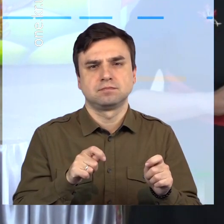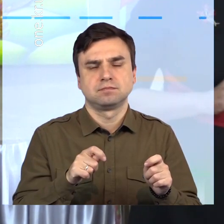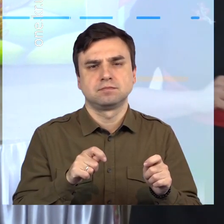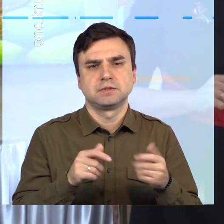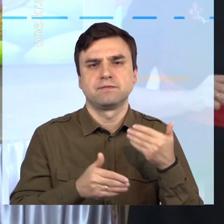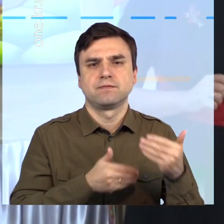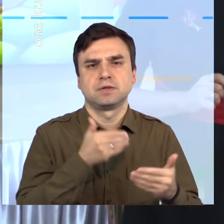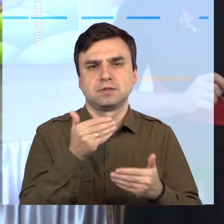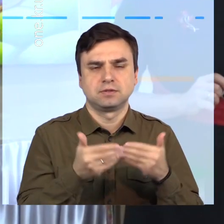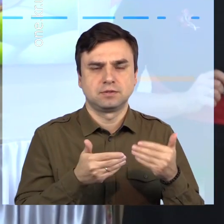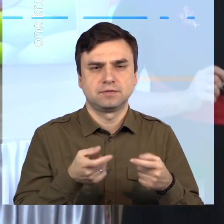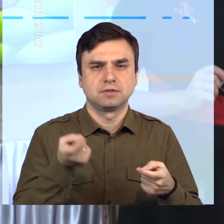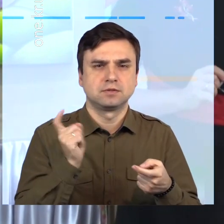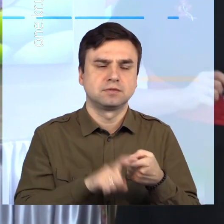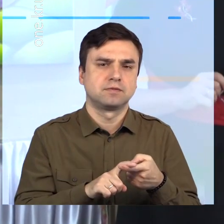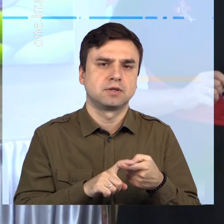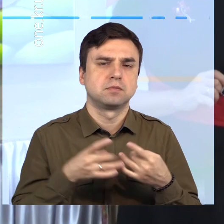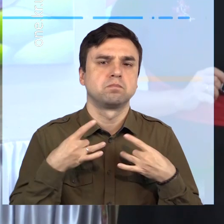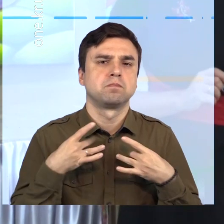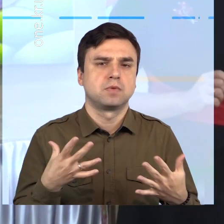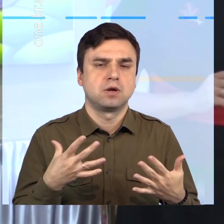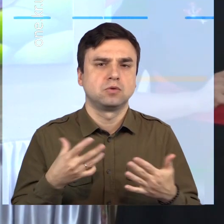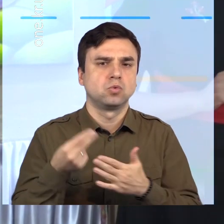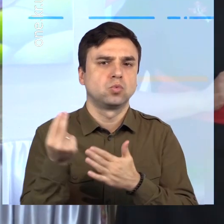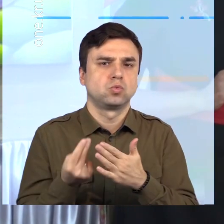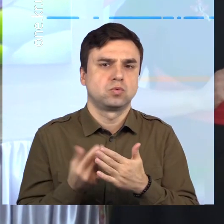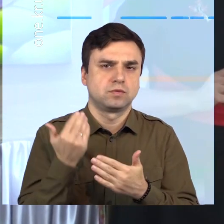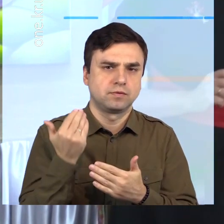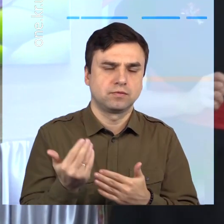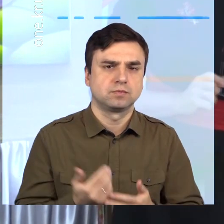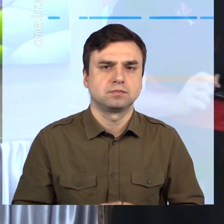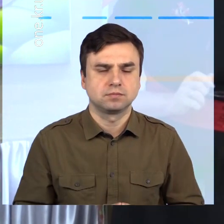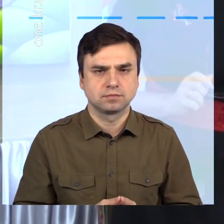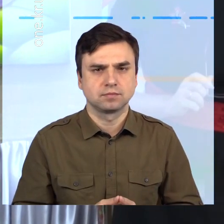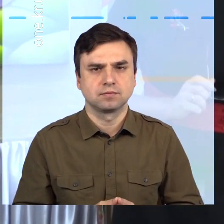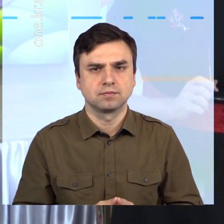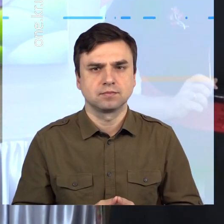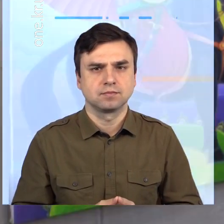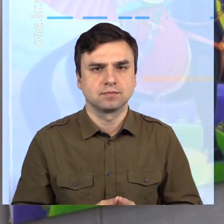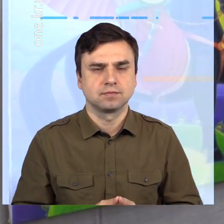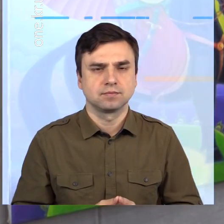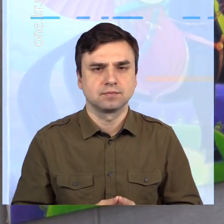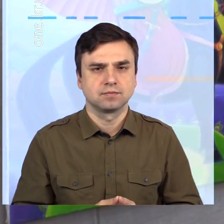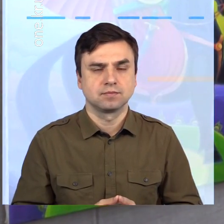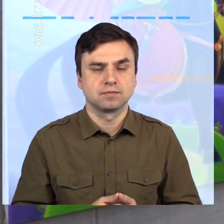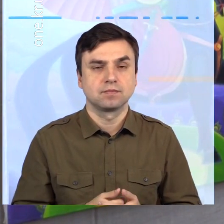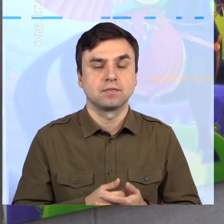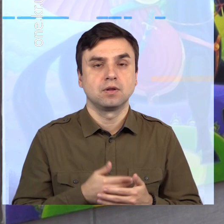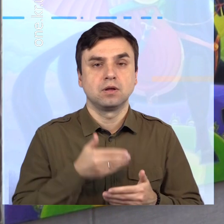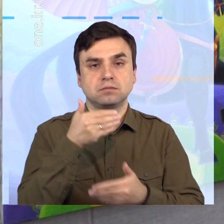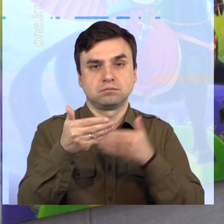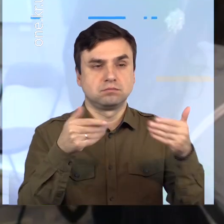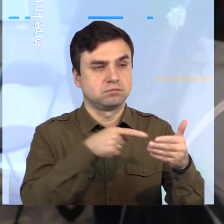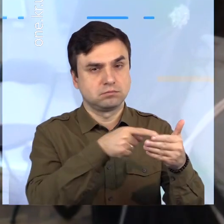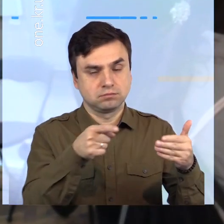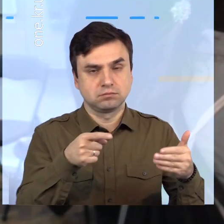посвящаємо професіональному празднику всіх мастерів кісті – Дню художника. Свої полотна на виставці